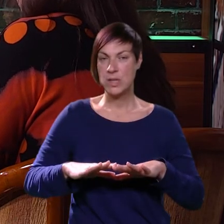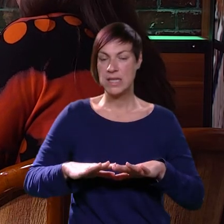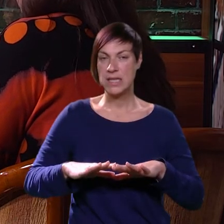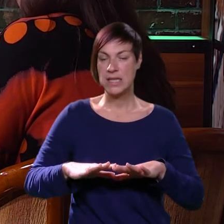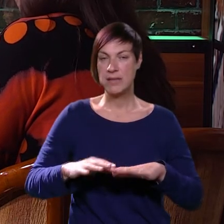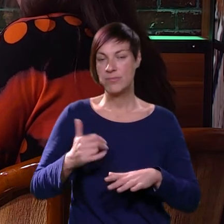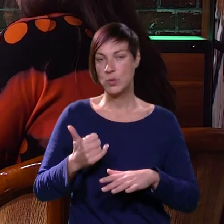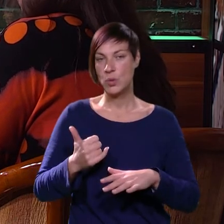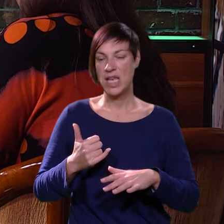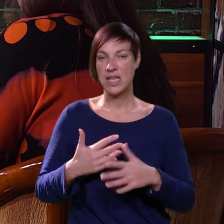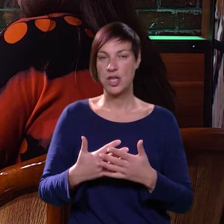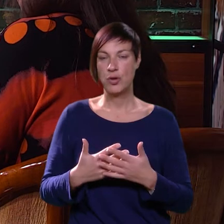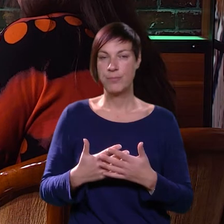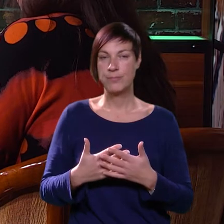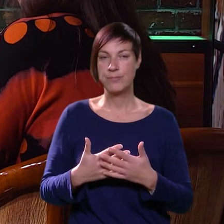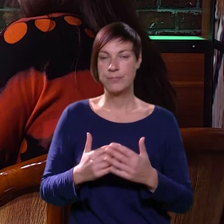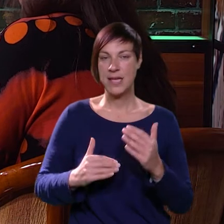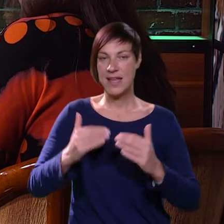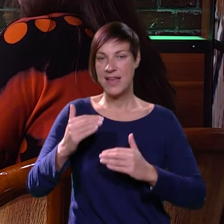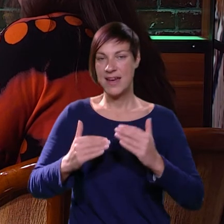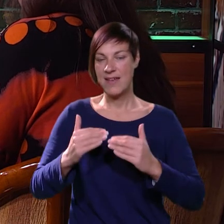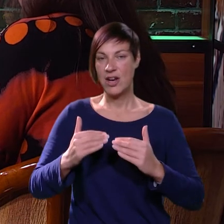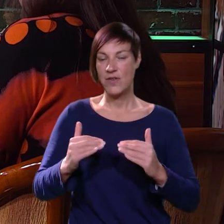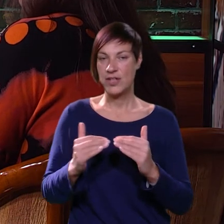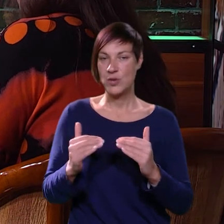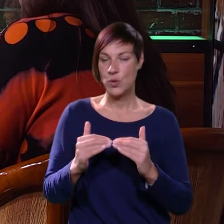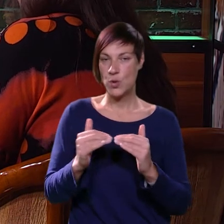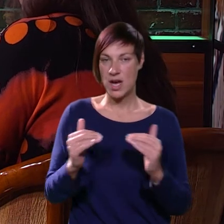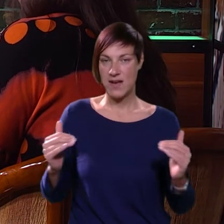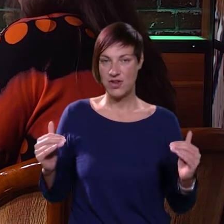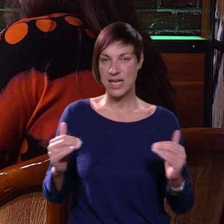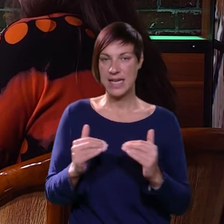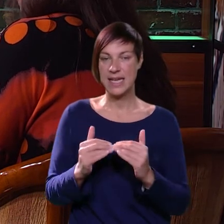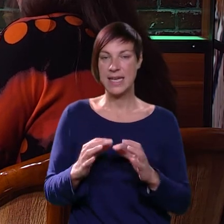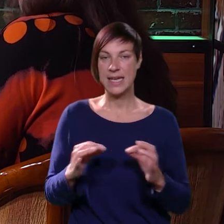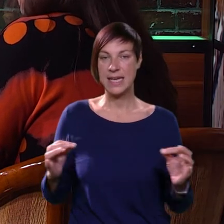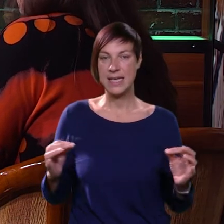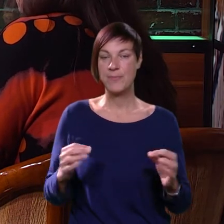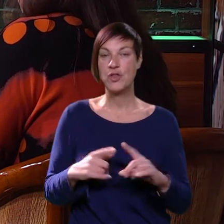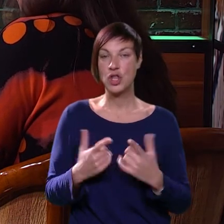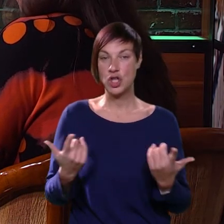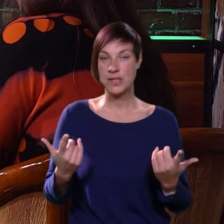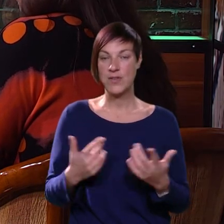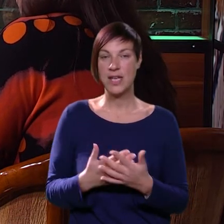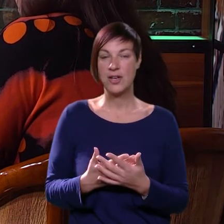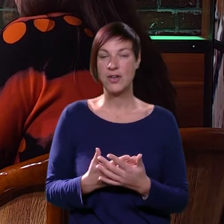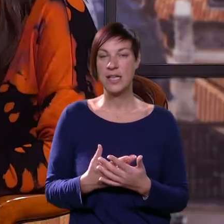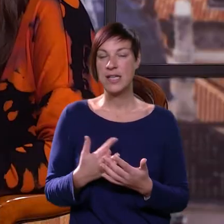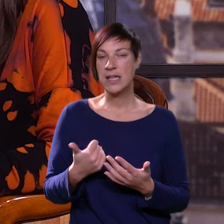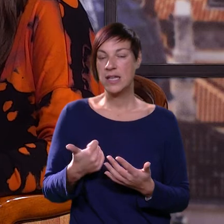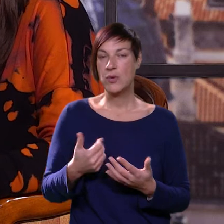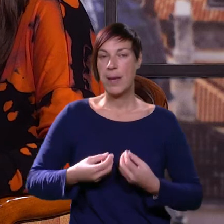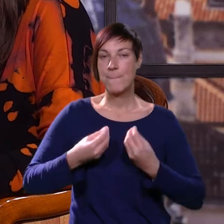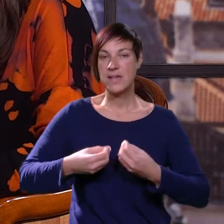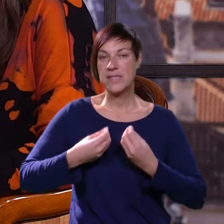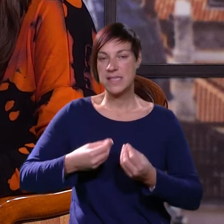jednom nevalovitoj liniji, nego u ravnoj liniji dozvoljenog. Koji je to ono